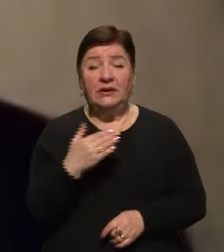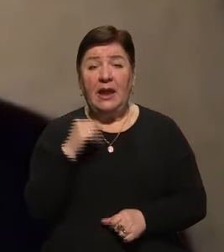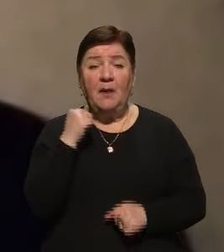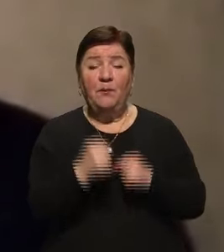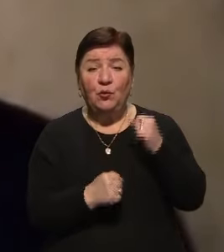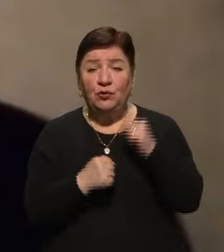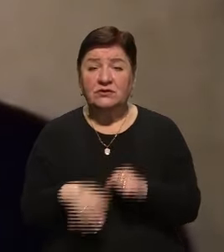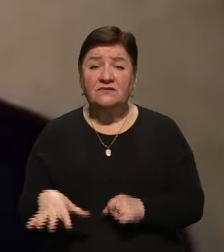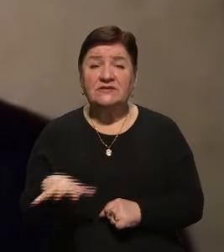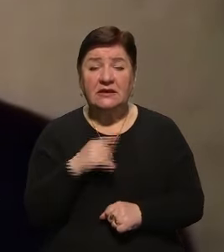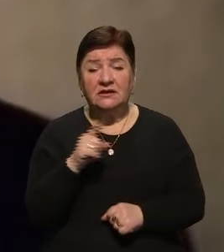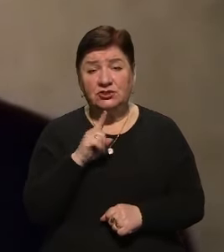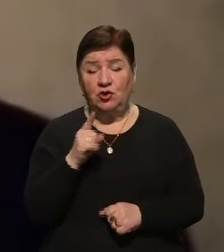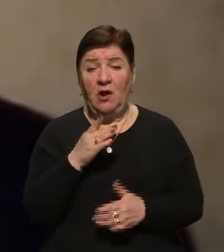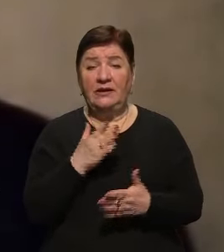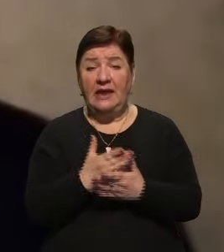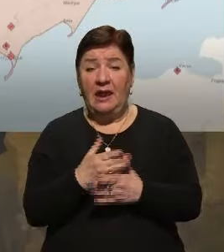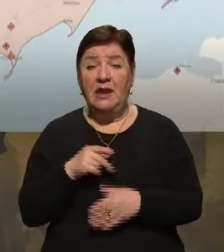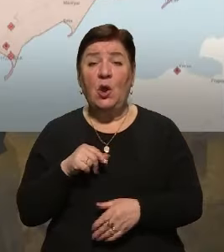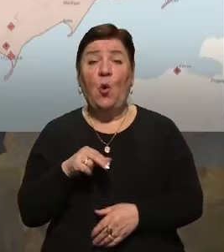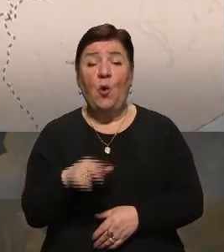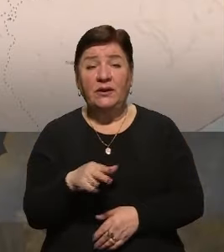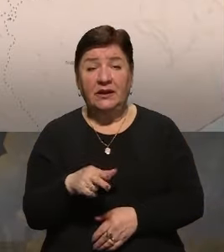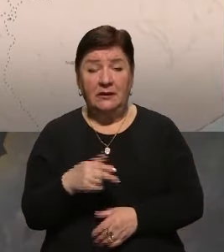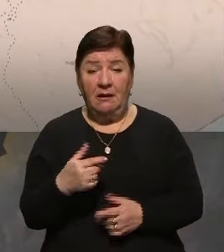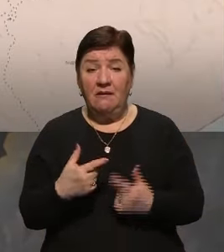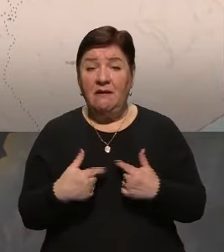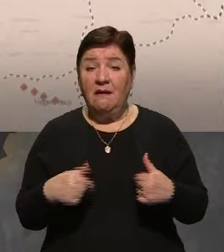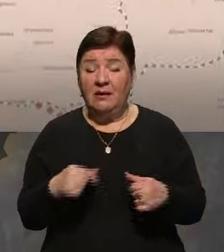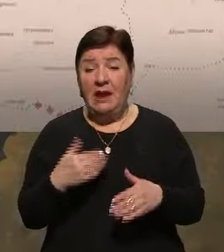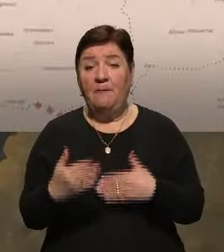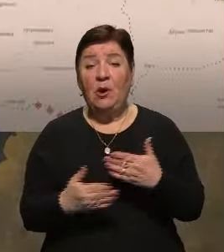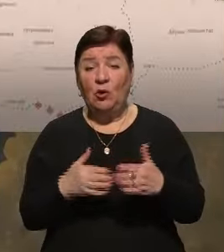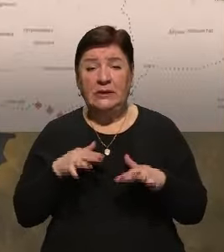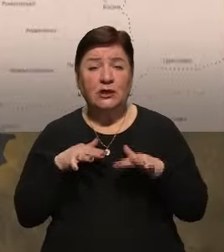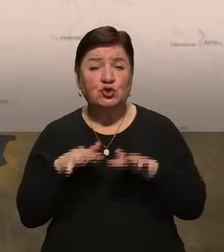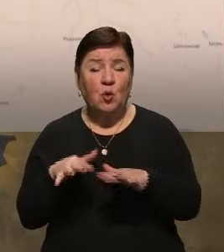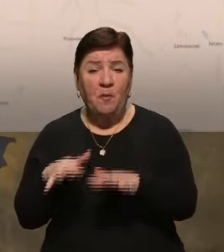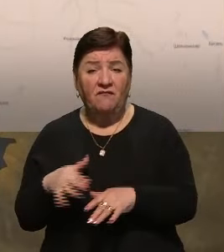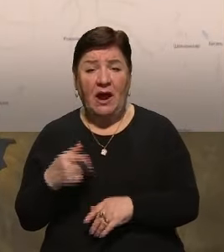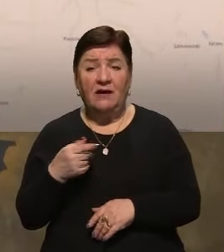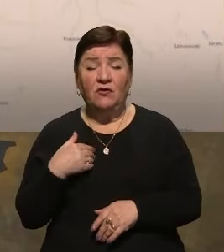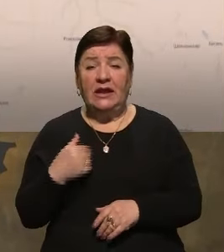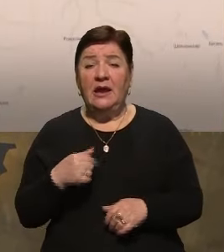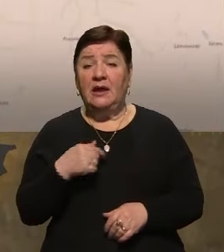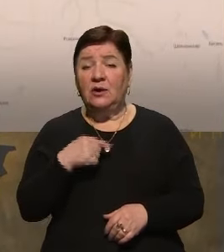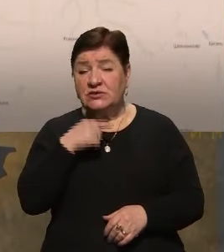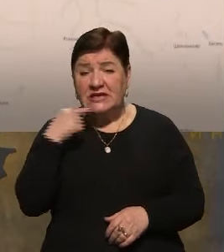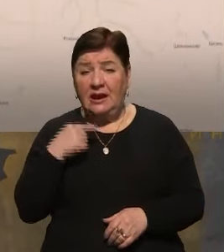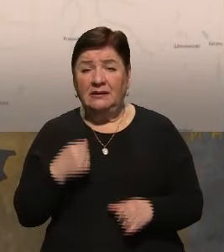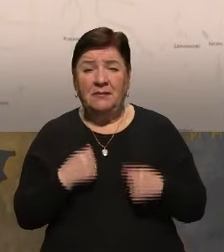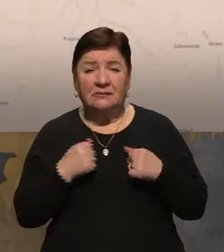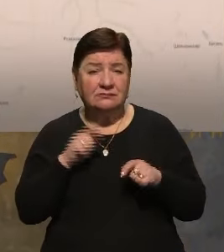усієї артистки, в них є, і ходять, їхня піхота штурмова ходить, вони намагаються відновити